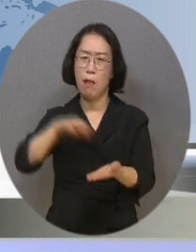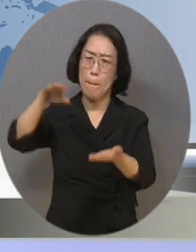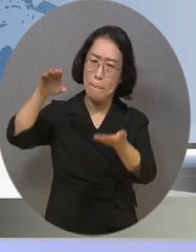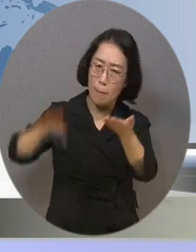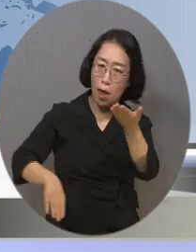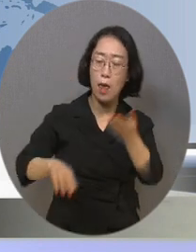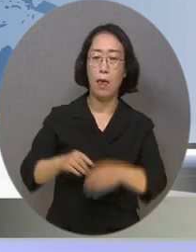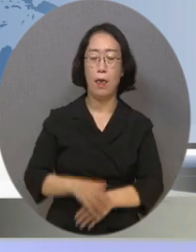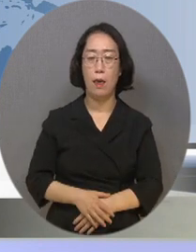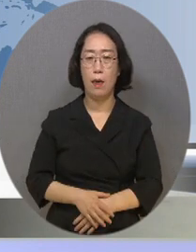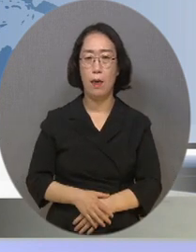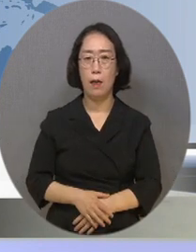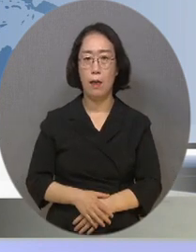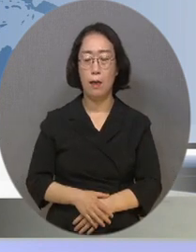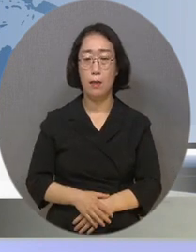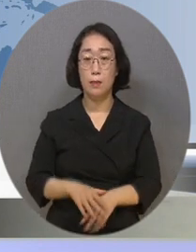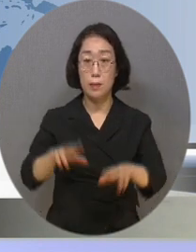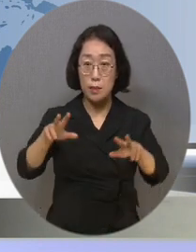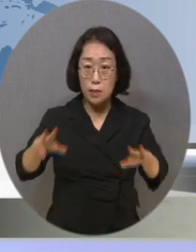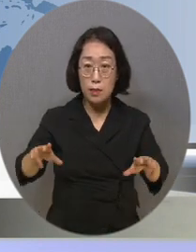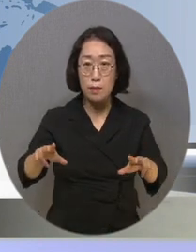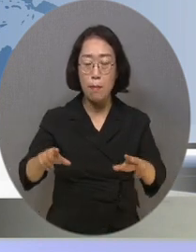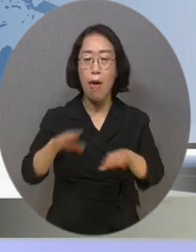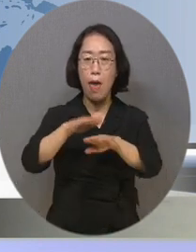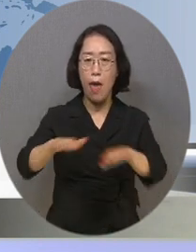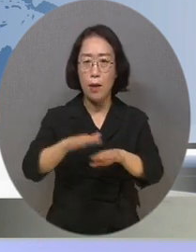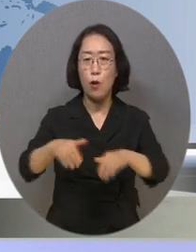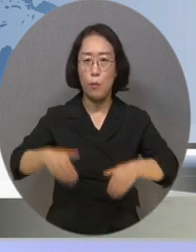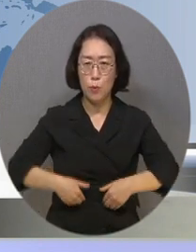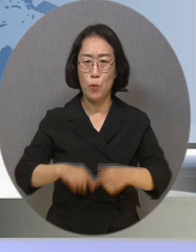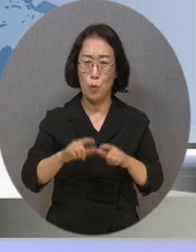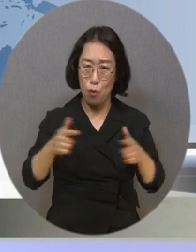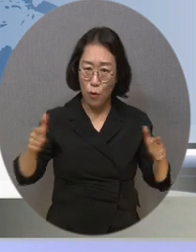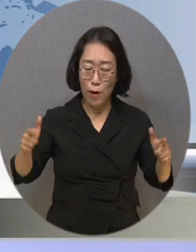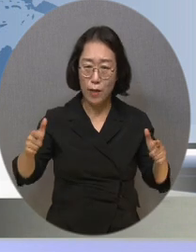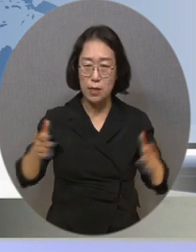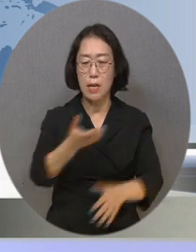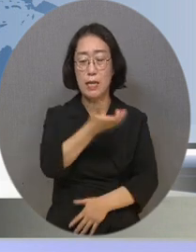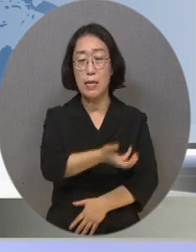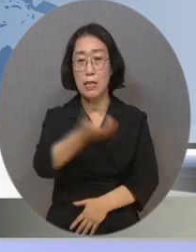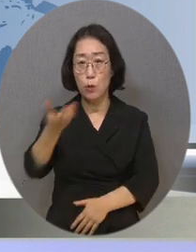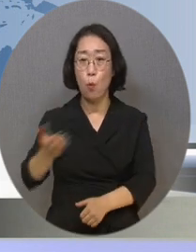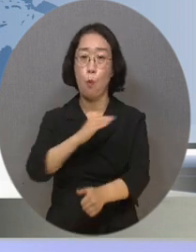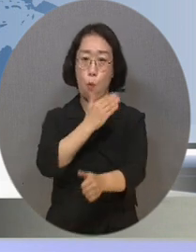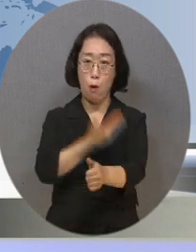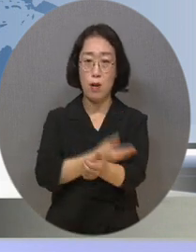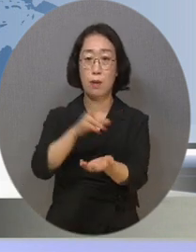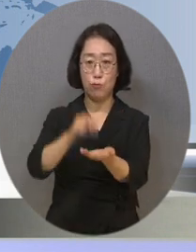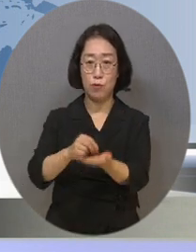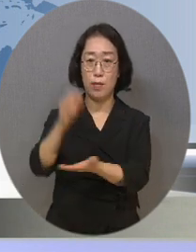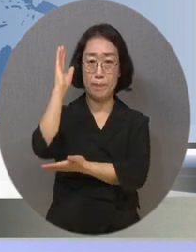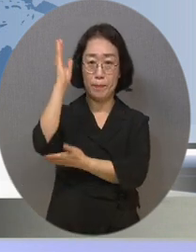수준이라고 하는데요. 아직도 풀어나가야 할 숙제가 많은 장애인 이동권, 최유라 기자입니다.